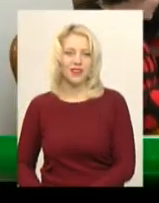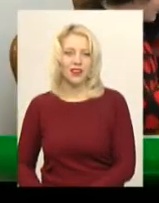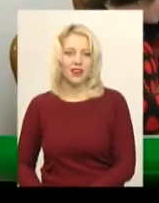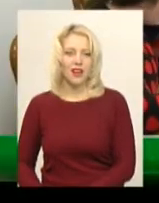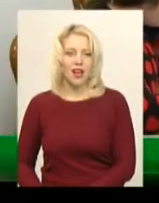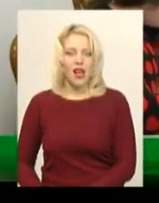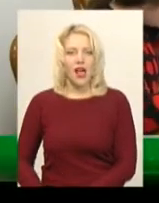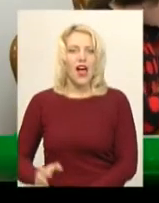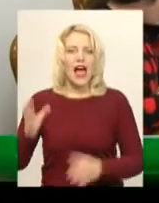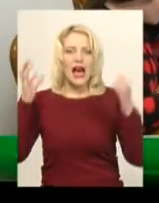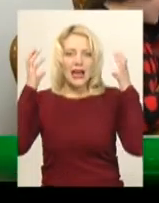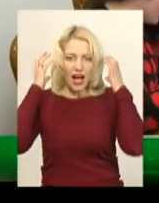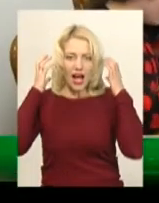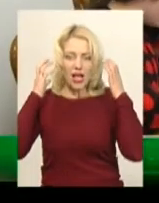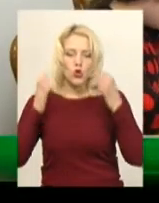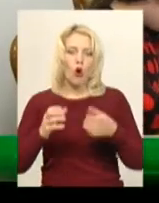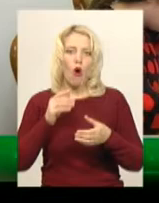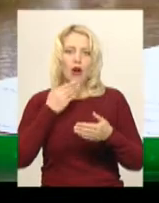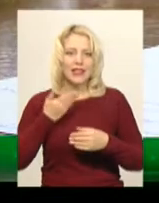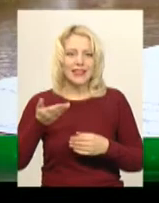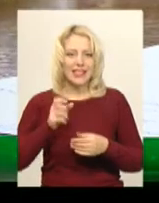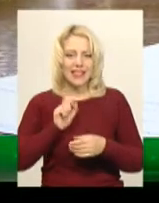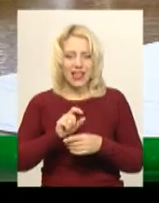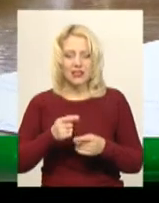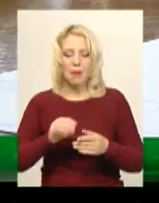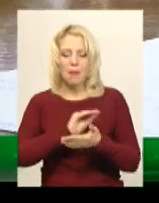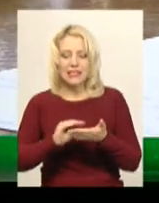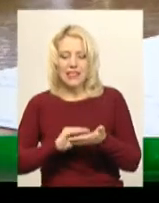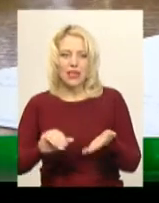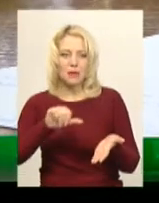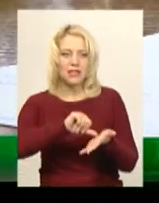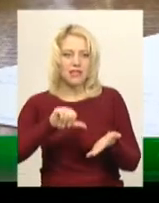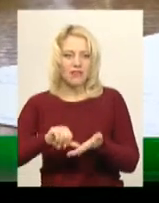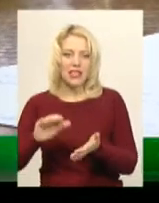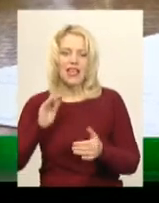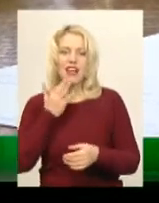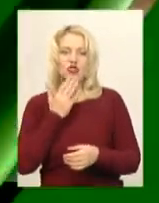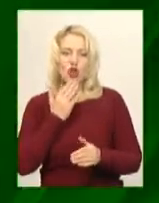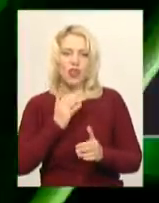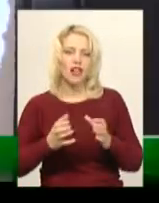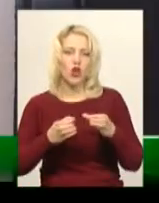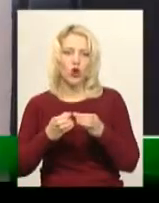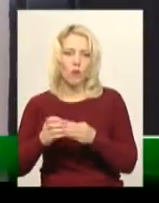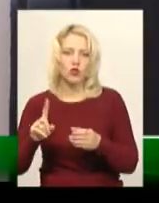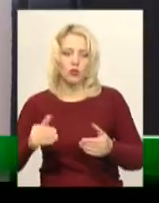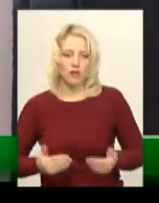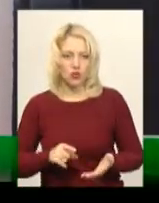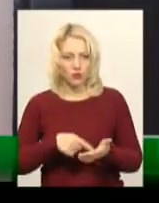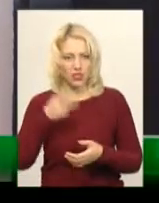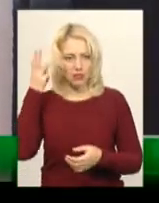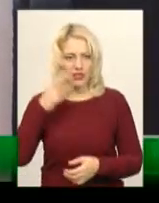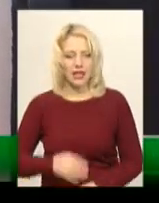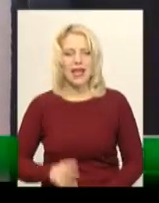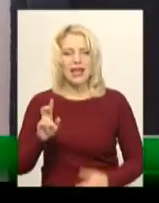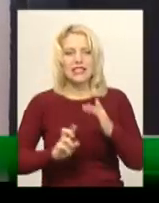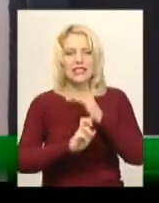Радіодиктант єдності сьогодні писали представники національних громад, що проживають у Хмельницькому. Церкву, яка носить ім